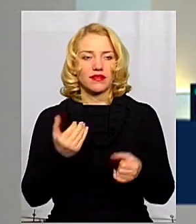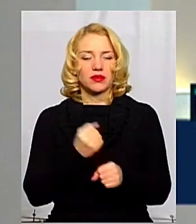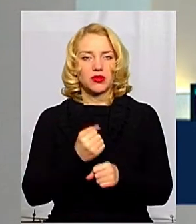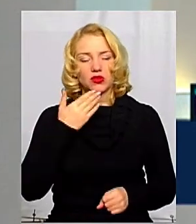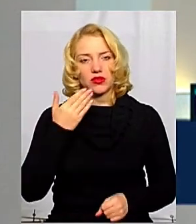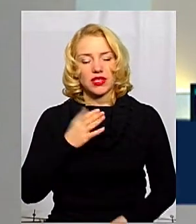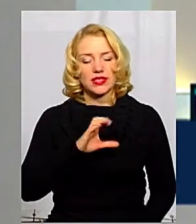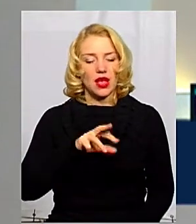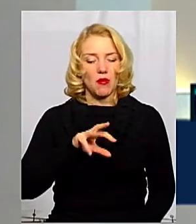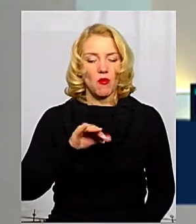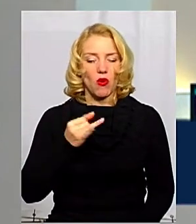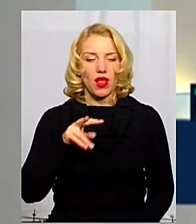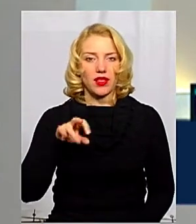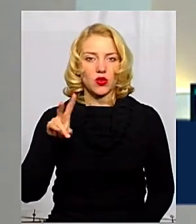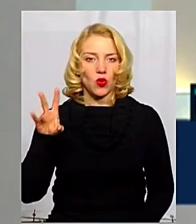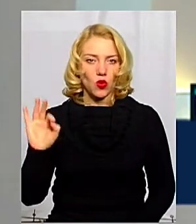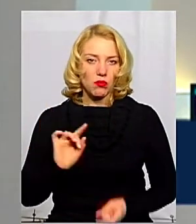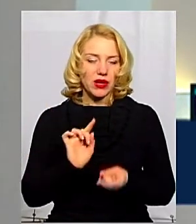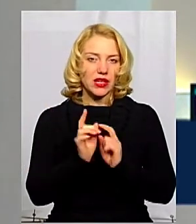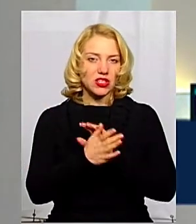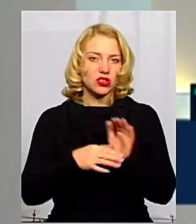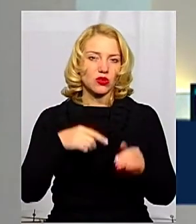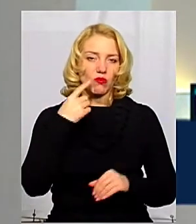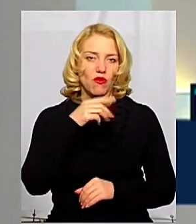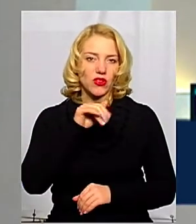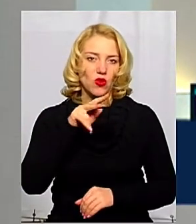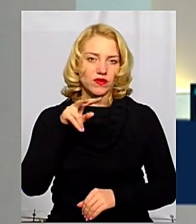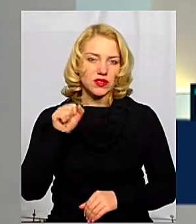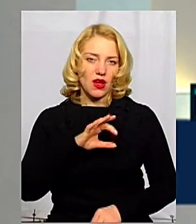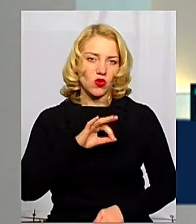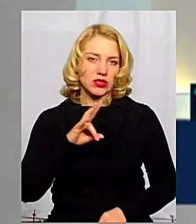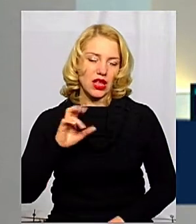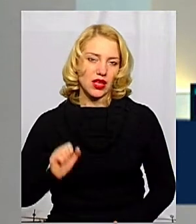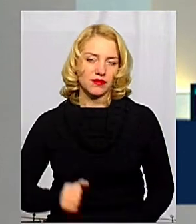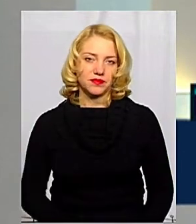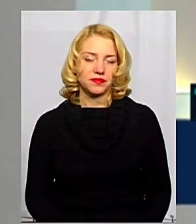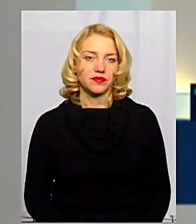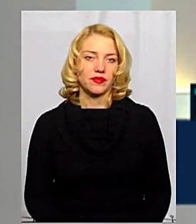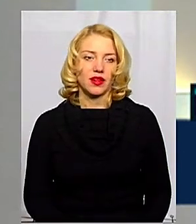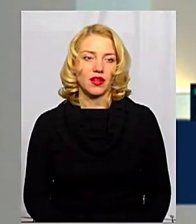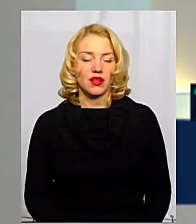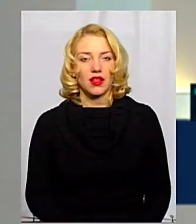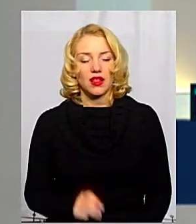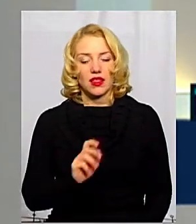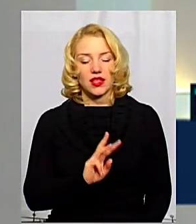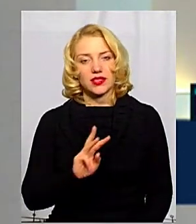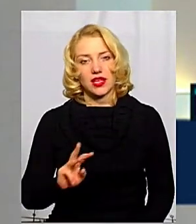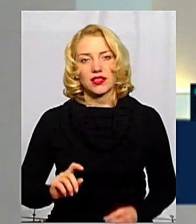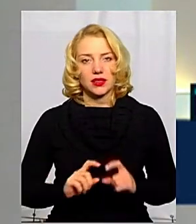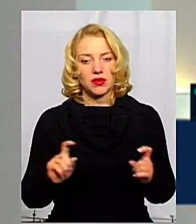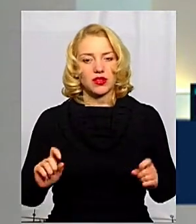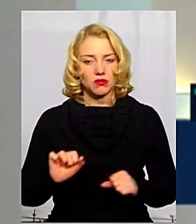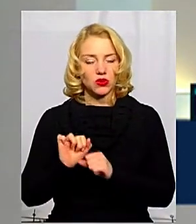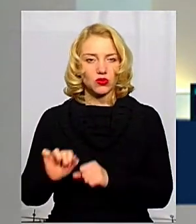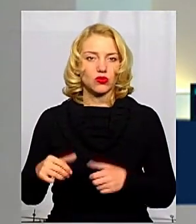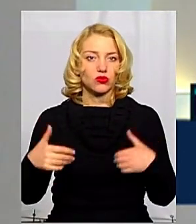працює ведуча Алла Самойленко, на жестову мову перекладає Оксана Фіновська. На сайті Департаменту